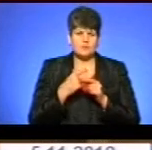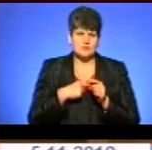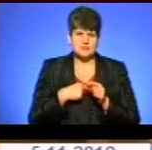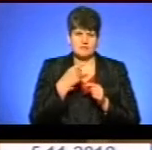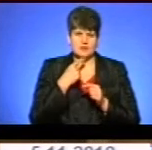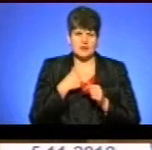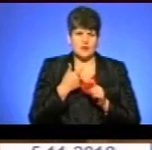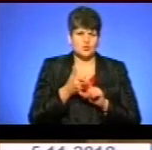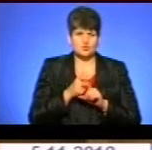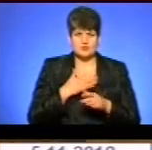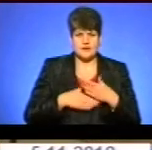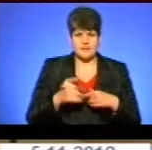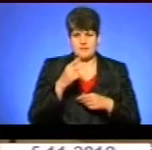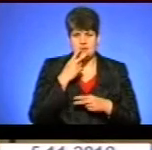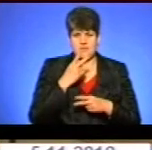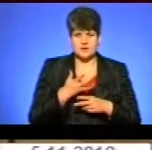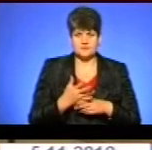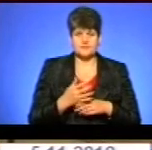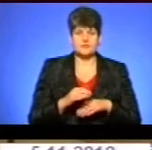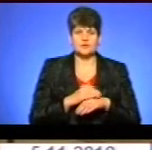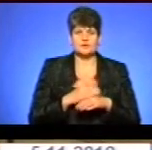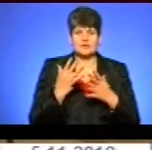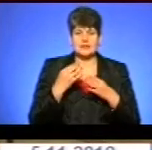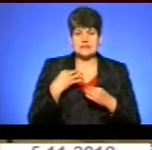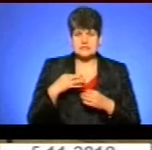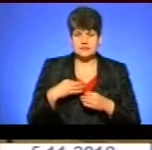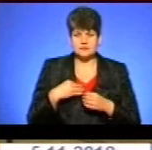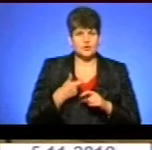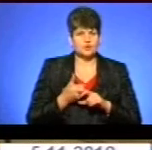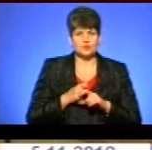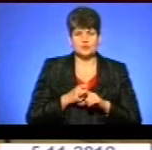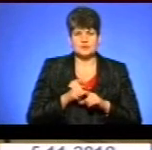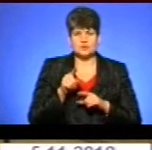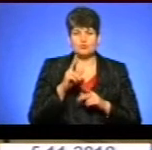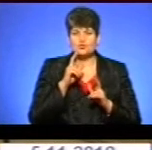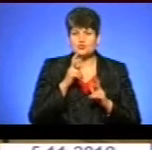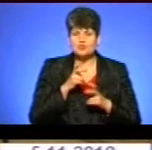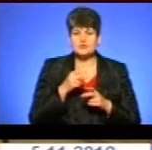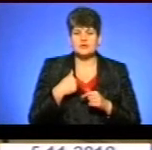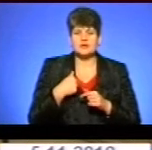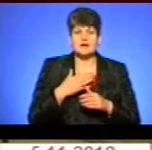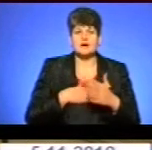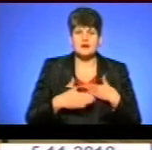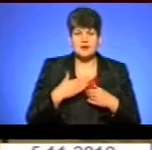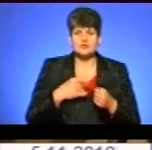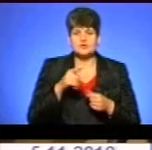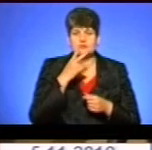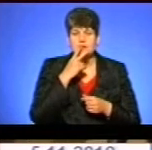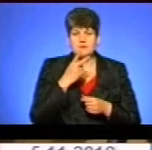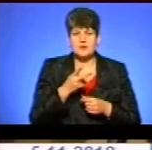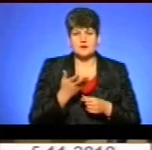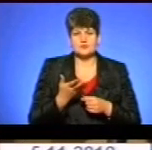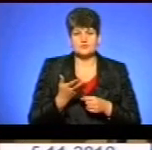говорите. Я дуже рада тебе бачити. Добрий день, синочко. Я дуже за тобою скучила. Я рада, що я тебе бачу.